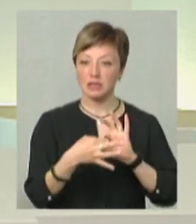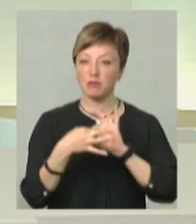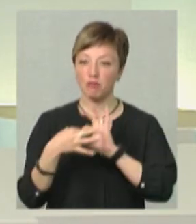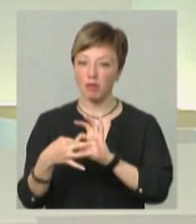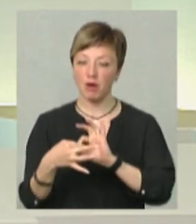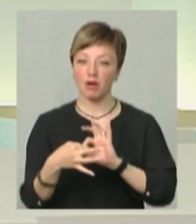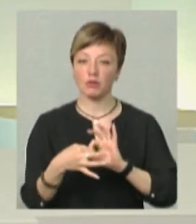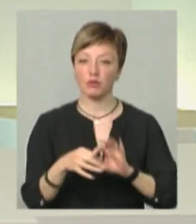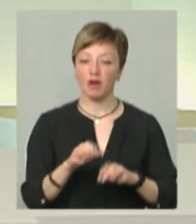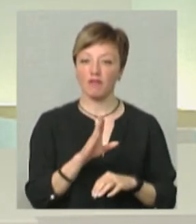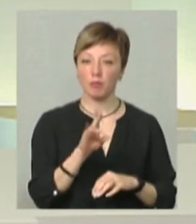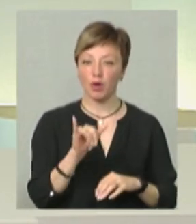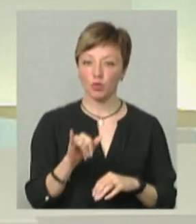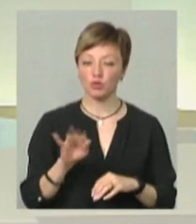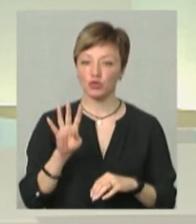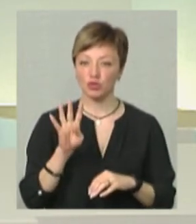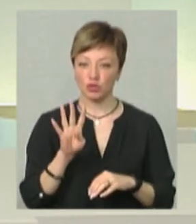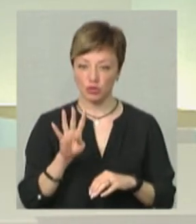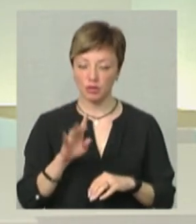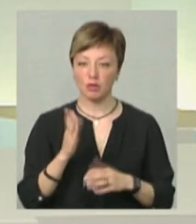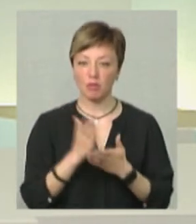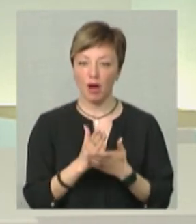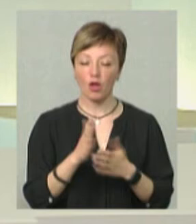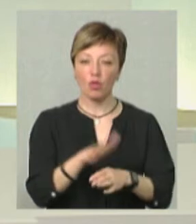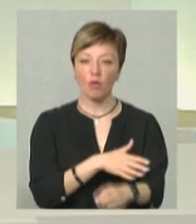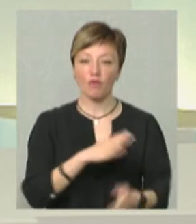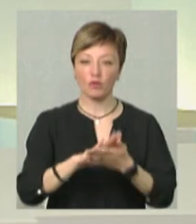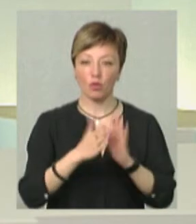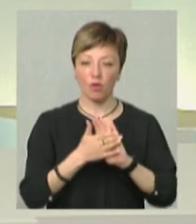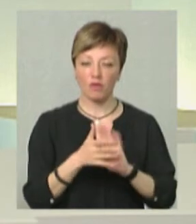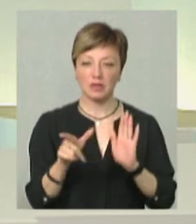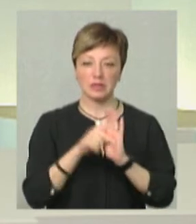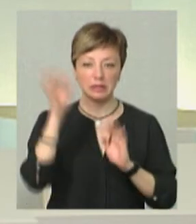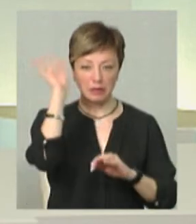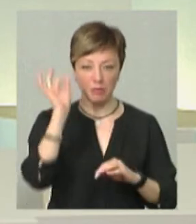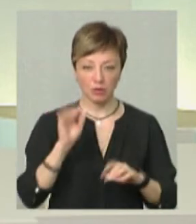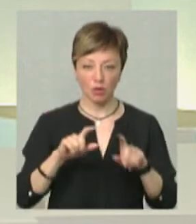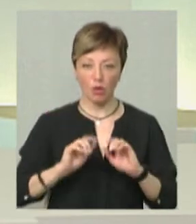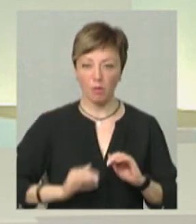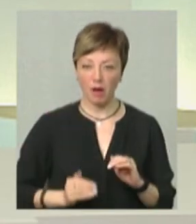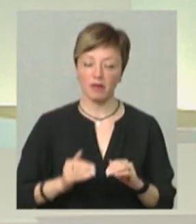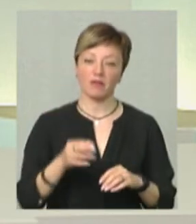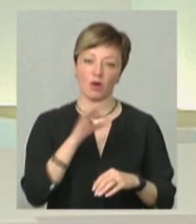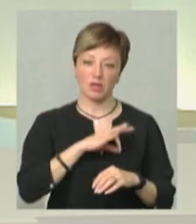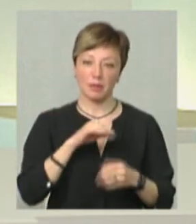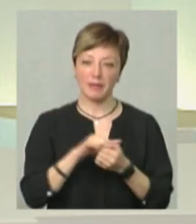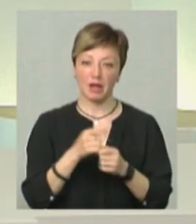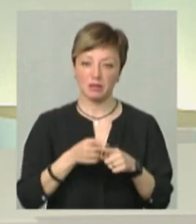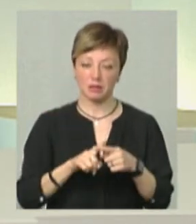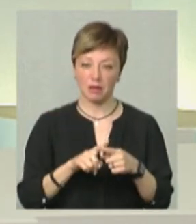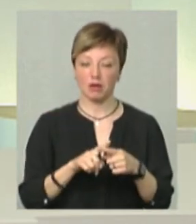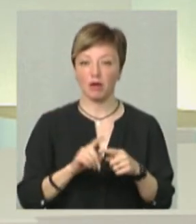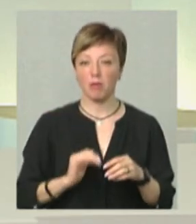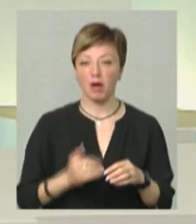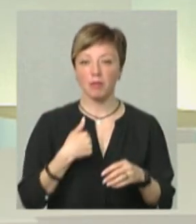От, зокрема, ВПУ-4 має довгостроковий договір з компанією Henkel німецькою і проводить навчання з використанням матеріалів цієї компанії.